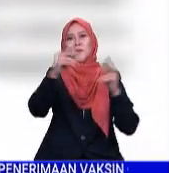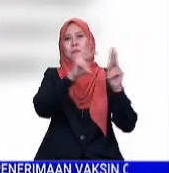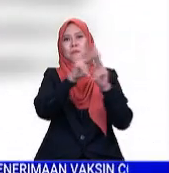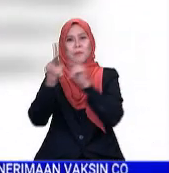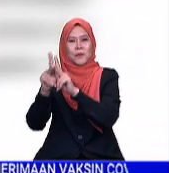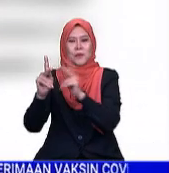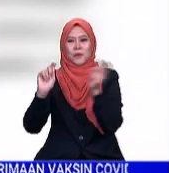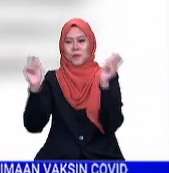digital.